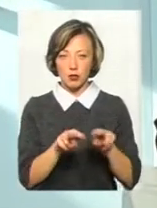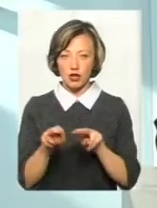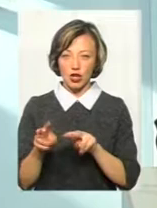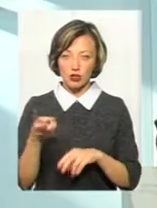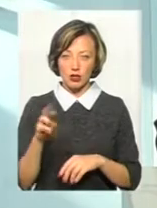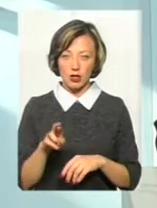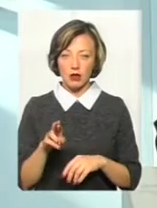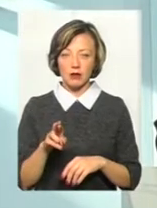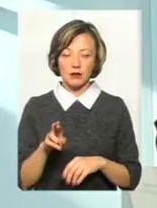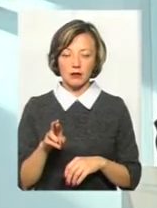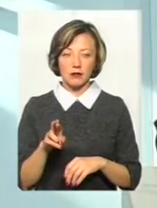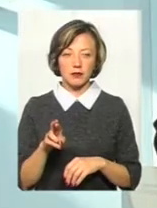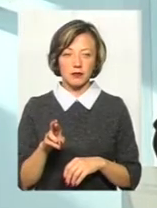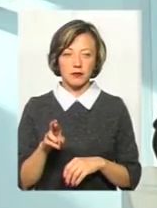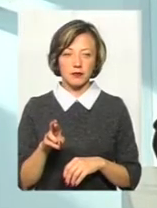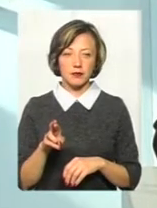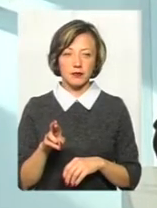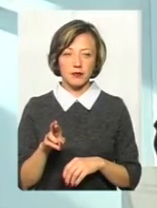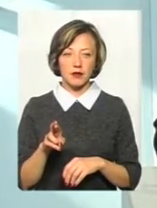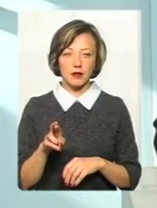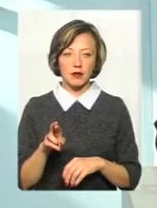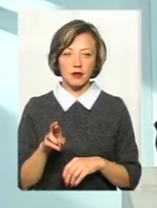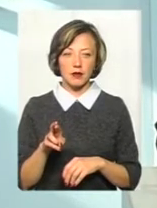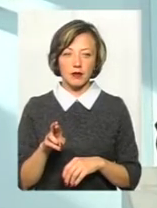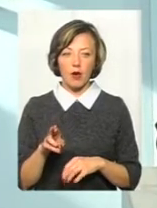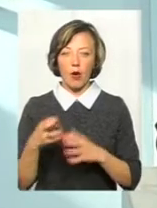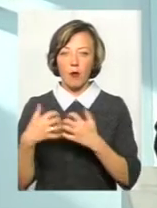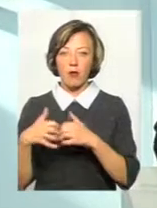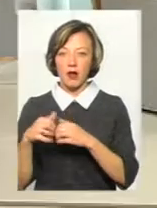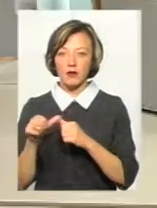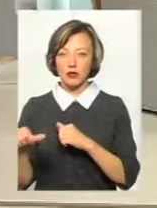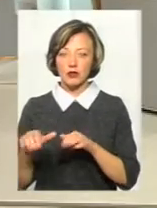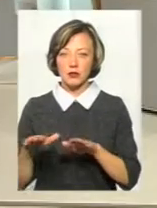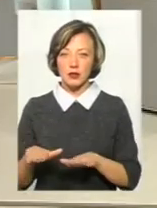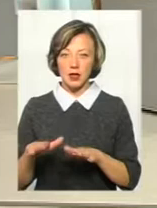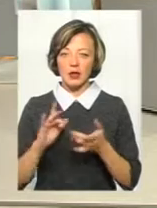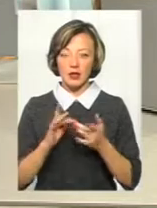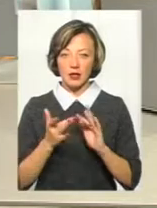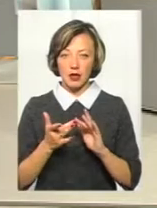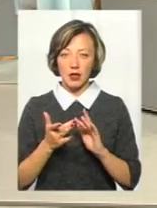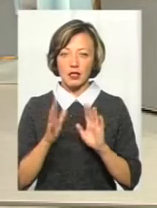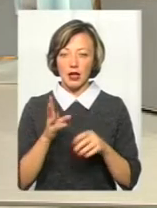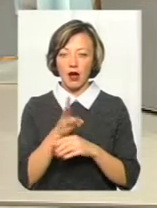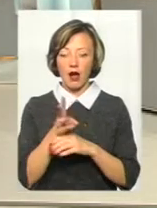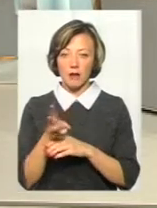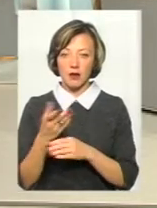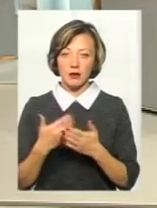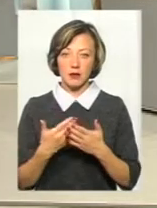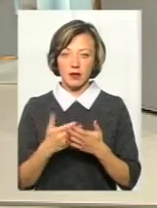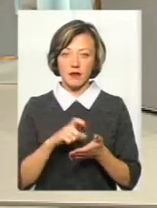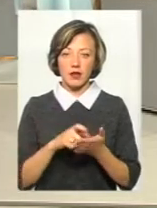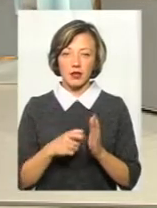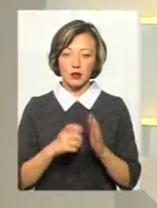принципово сервери, обладнання ставлять в іншому місті і за допомогою мережі інтернет тільки камери там в